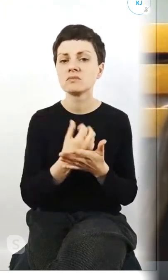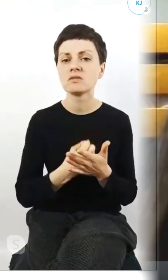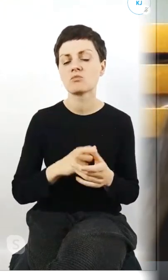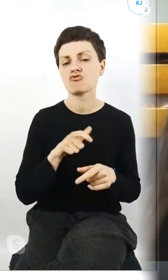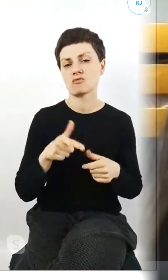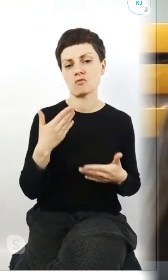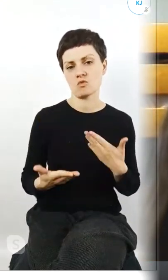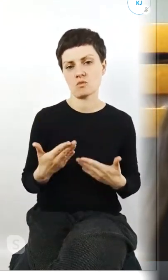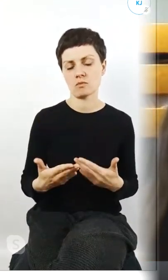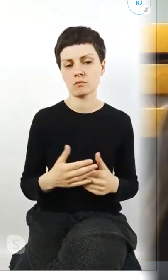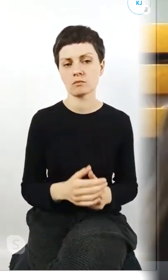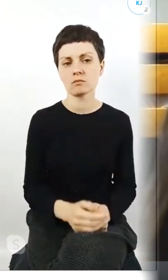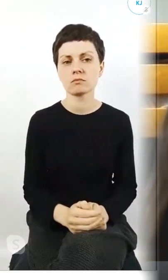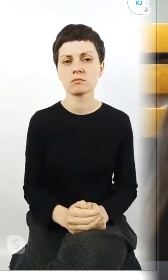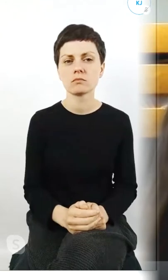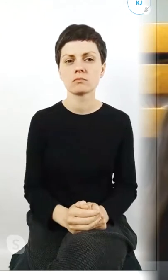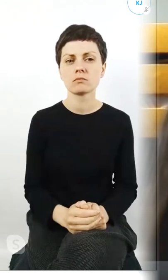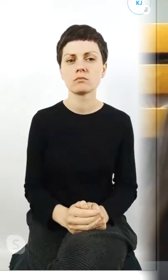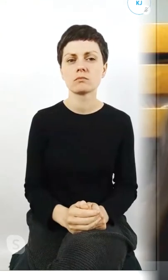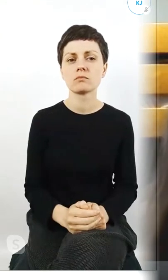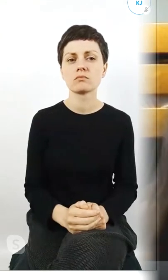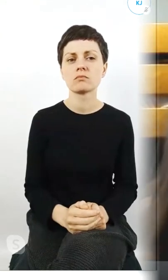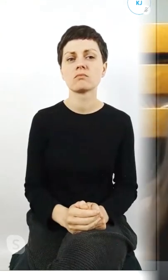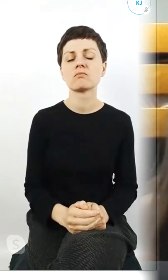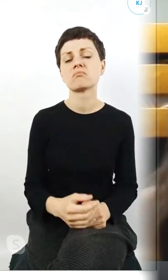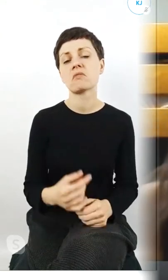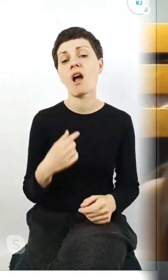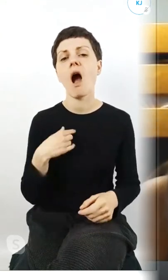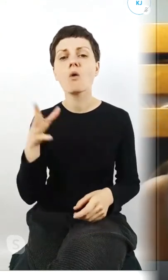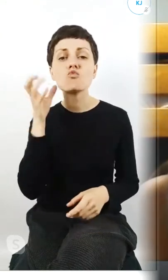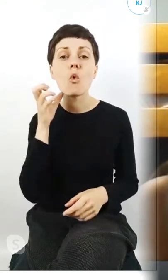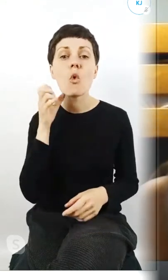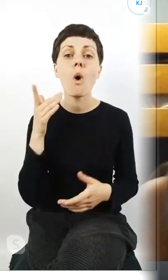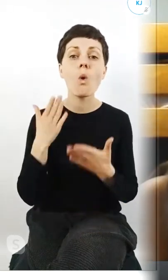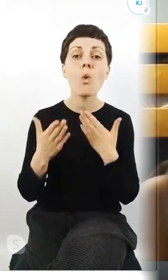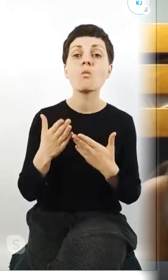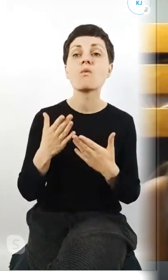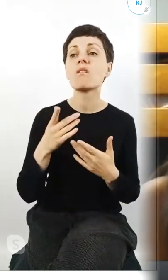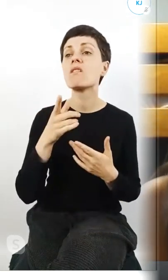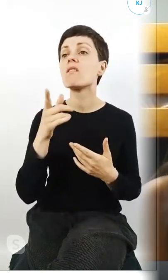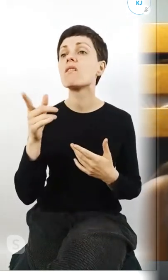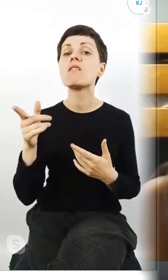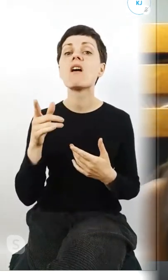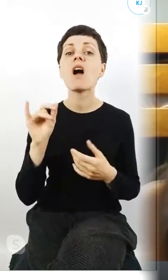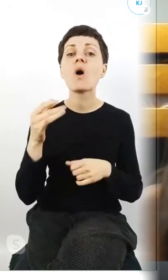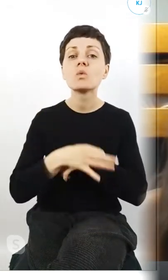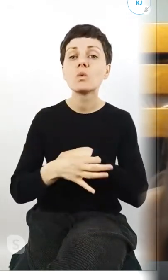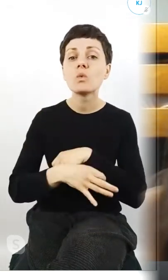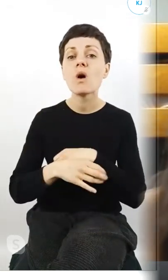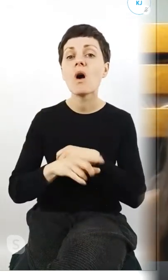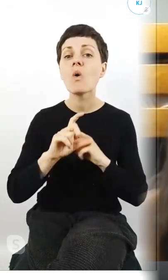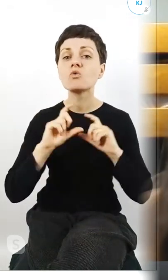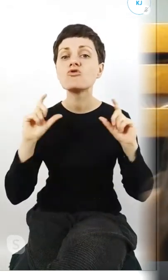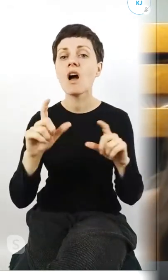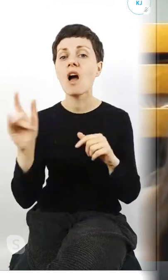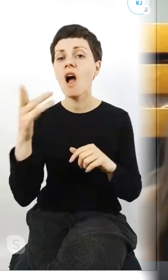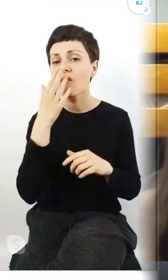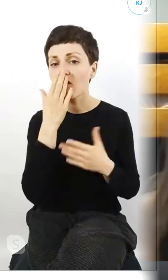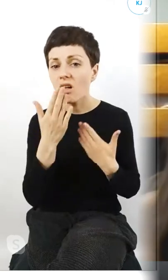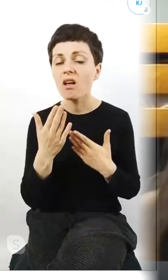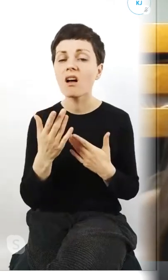Lublin też po prostu słyszę od znajomych o lubelskich uczelniach to nie są to pochlebne opinie